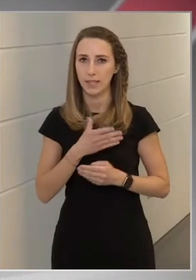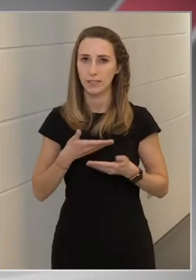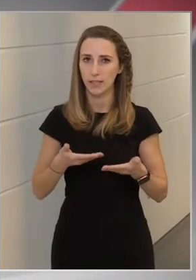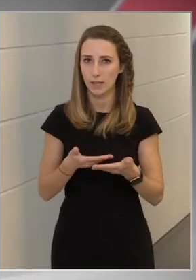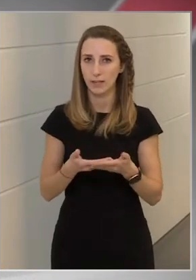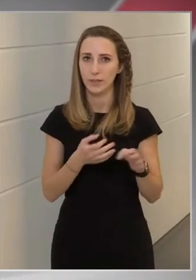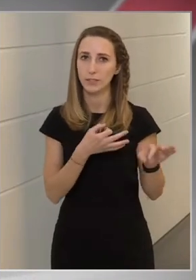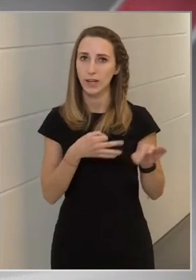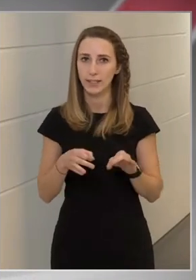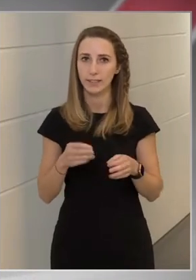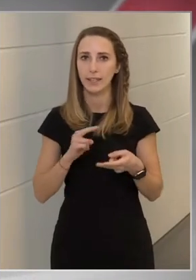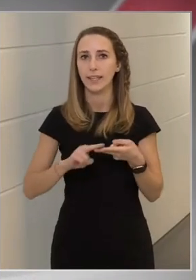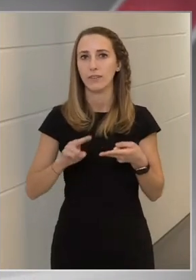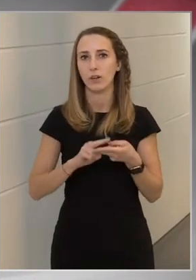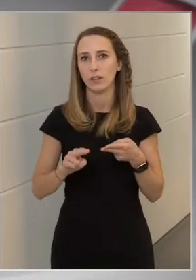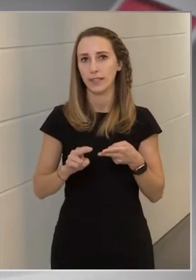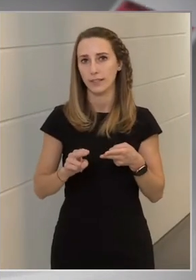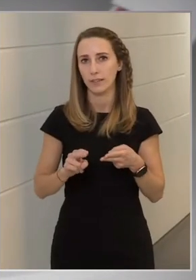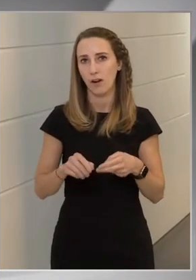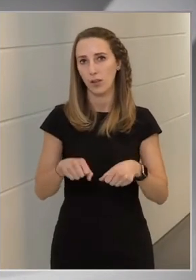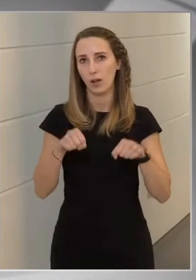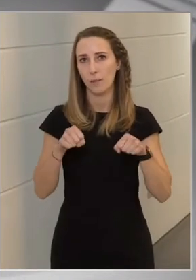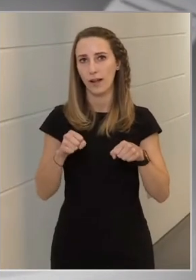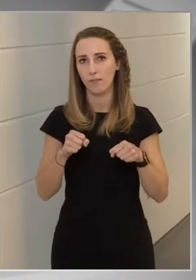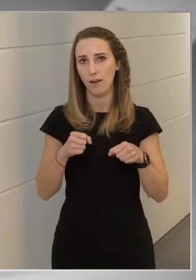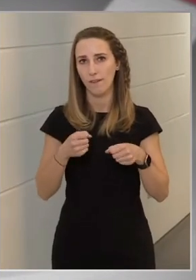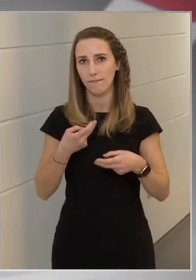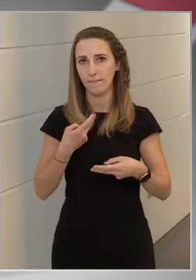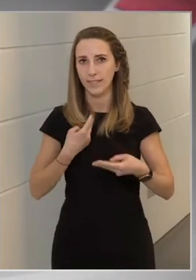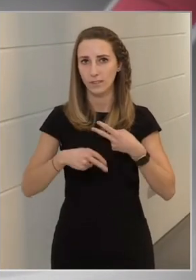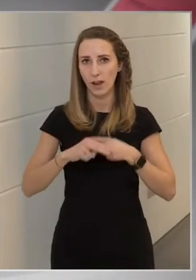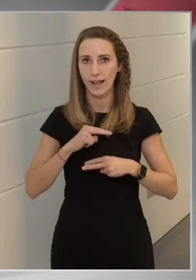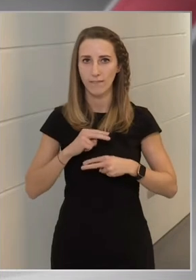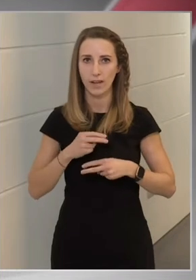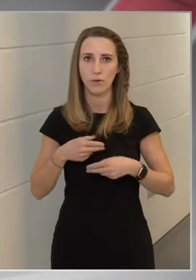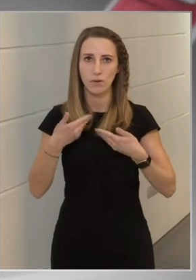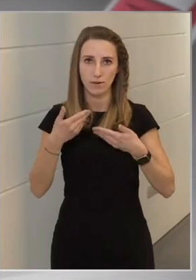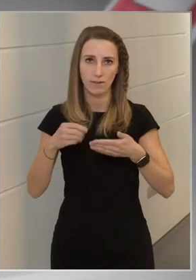elintézi hivatali hatalmával visszajöve, hogy előbb kaphasson oltást.